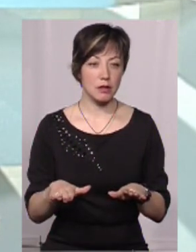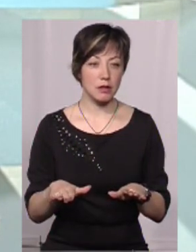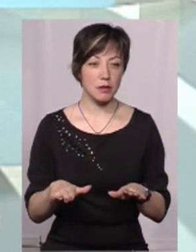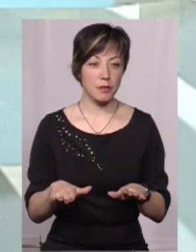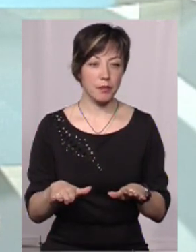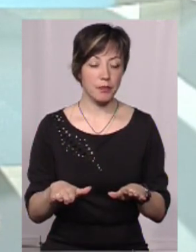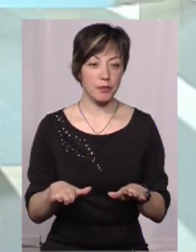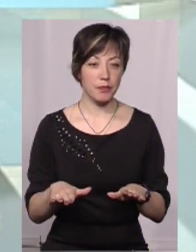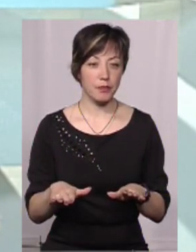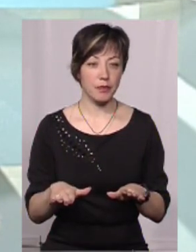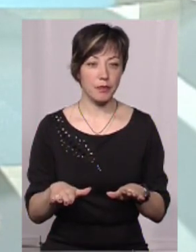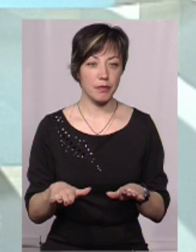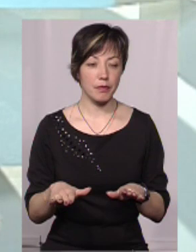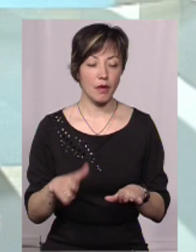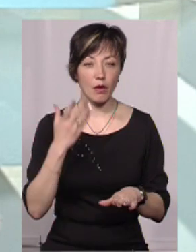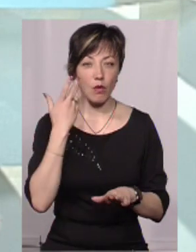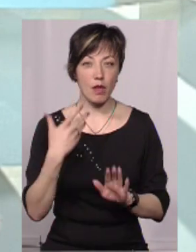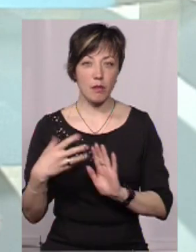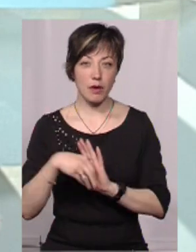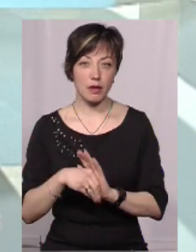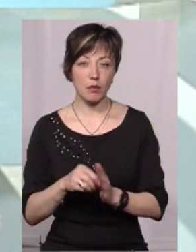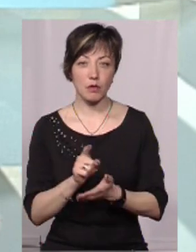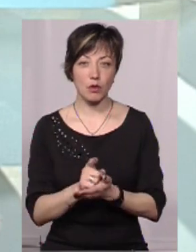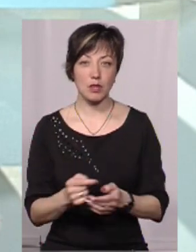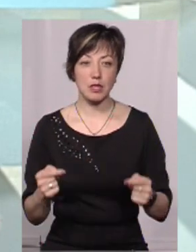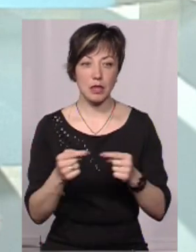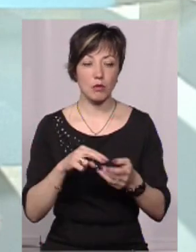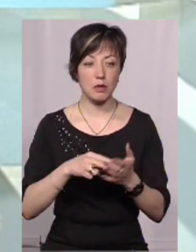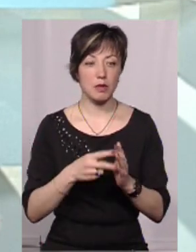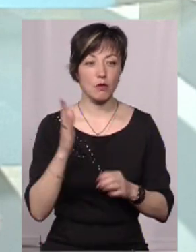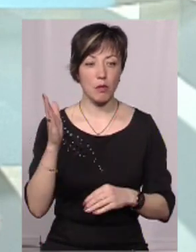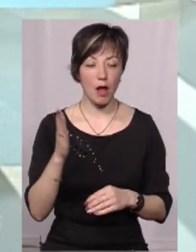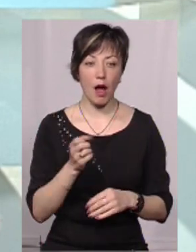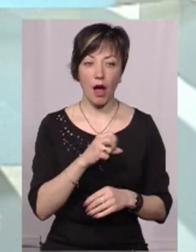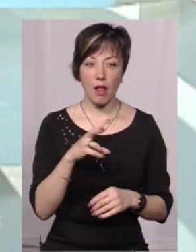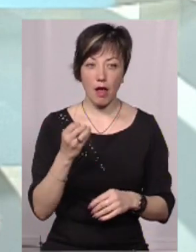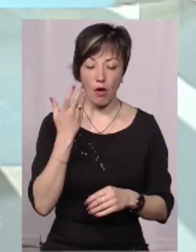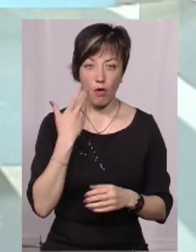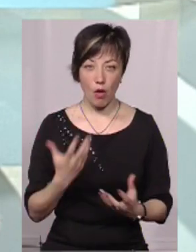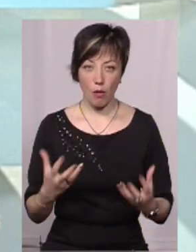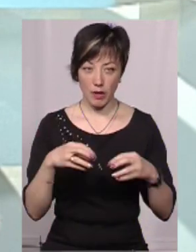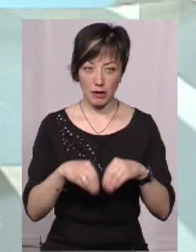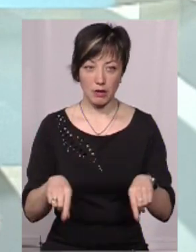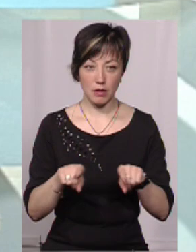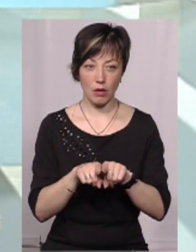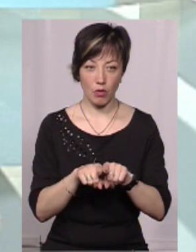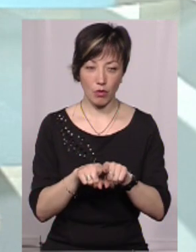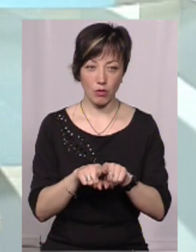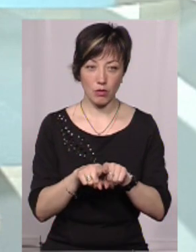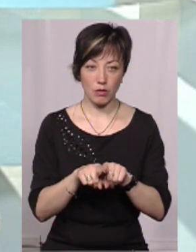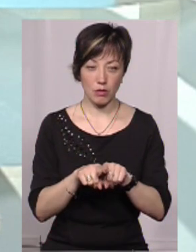коли приєднуються, необхідно, щоб було обов'язково, згідно перспективного плану. Але, коли йде об'єднання, такої